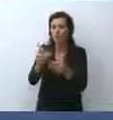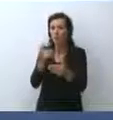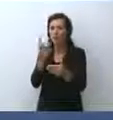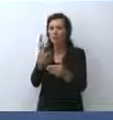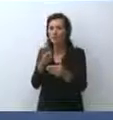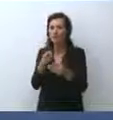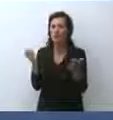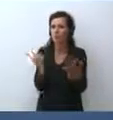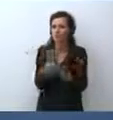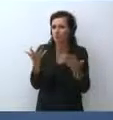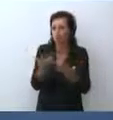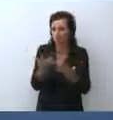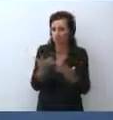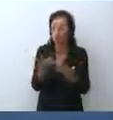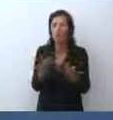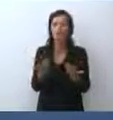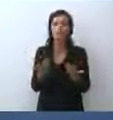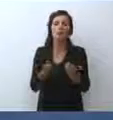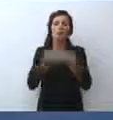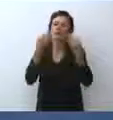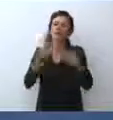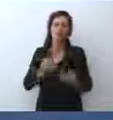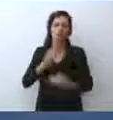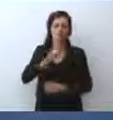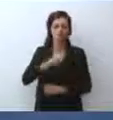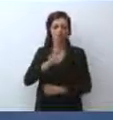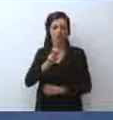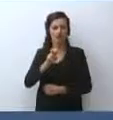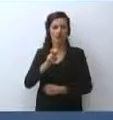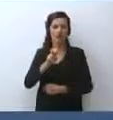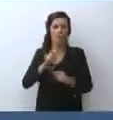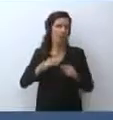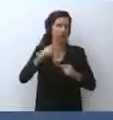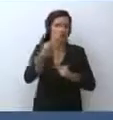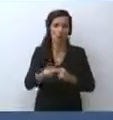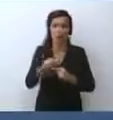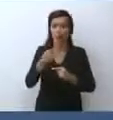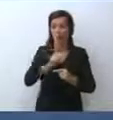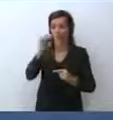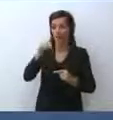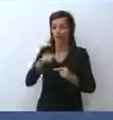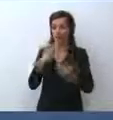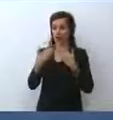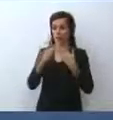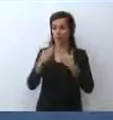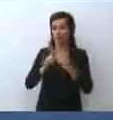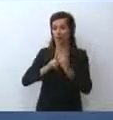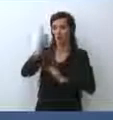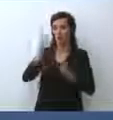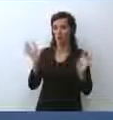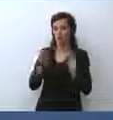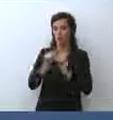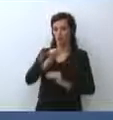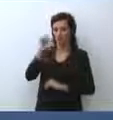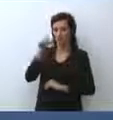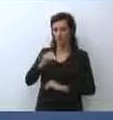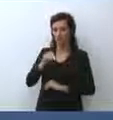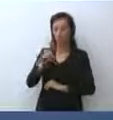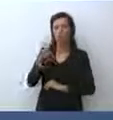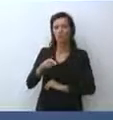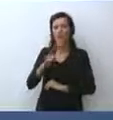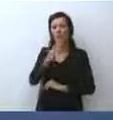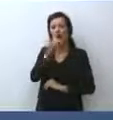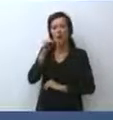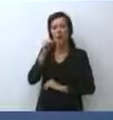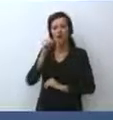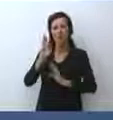Quindi in ogni caso avrà luogo dopo l'Assemblea delle Nazioni Unite, perché quello sarà un punto ovviamente di confronto,